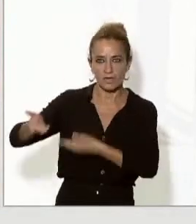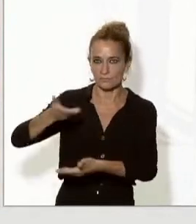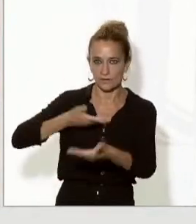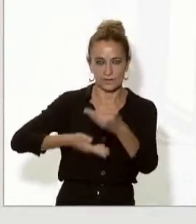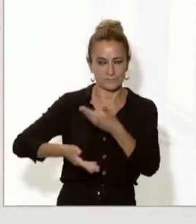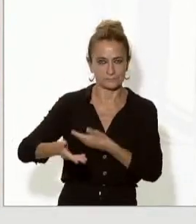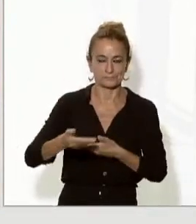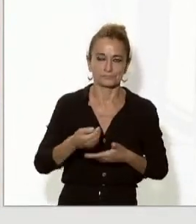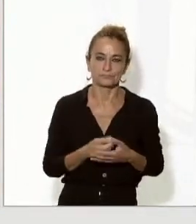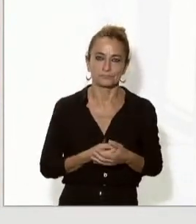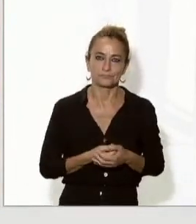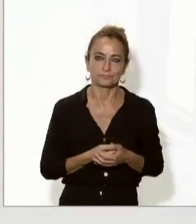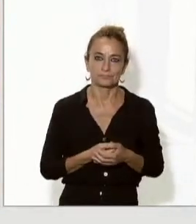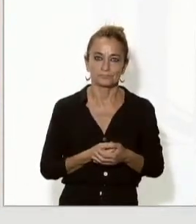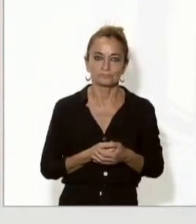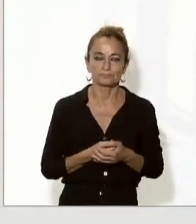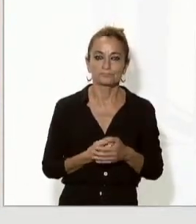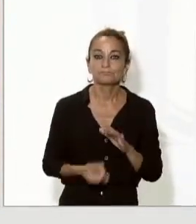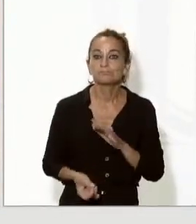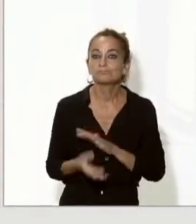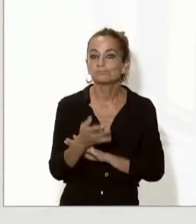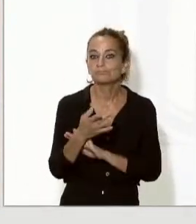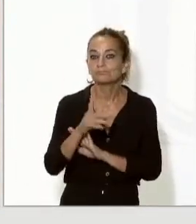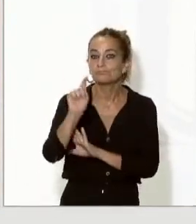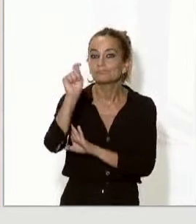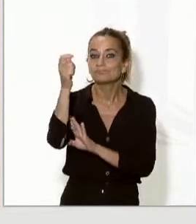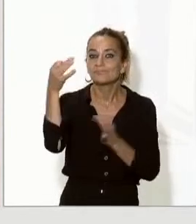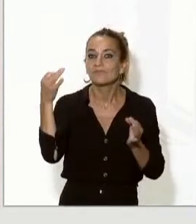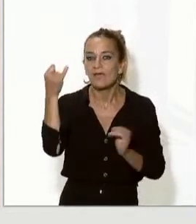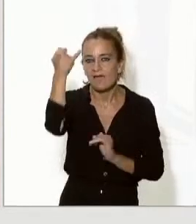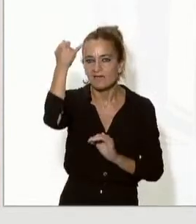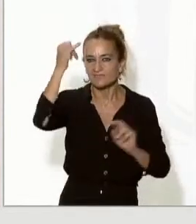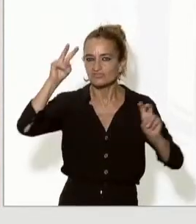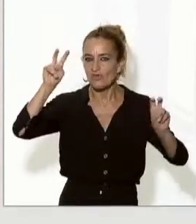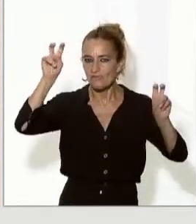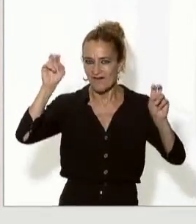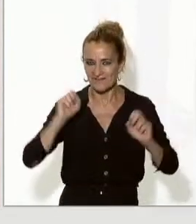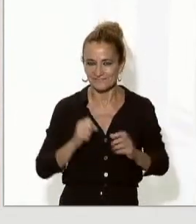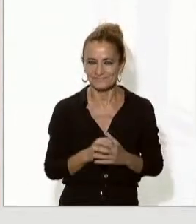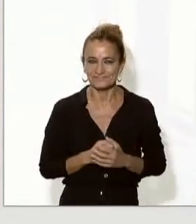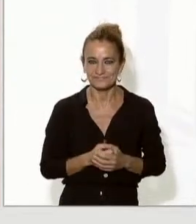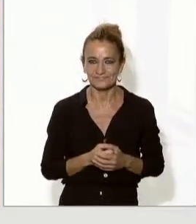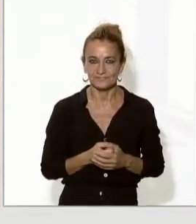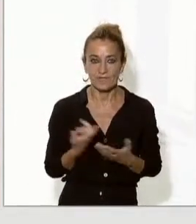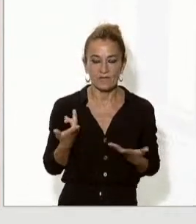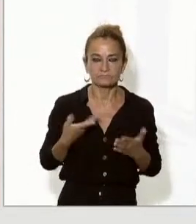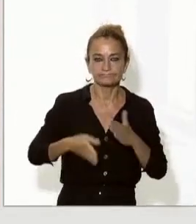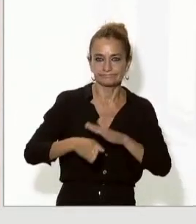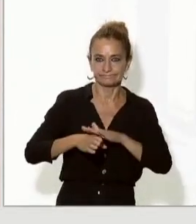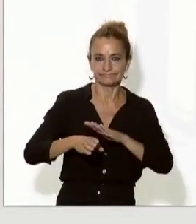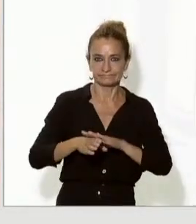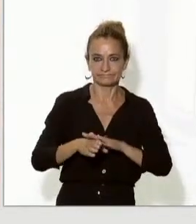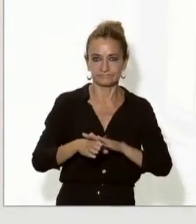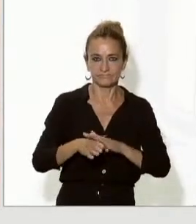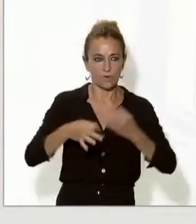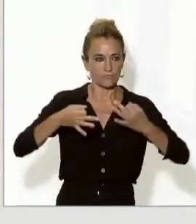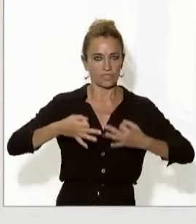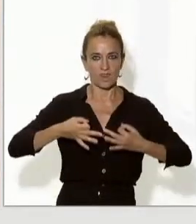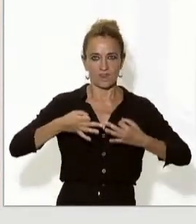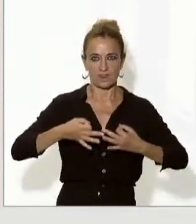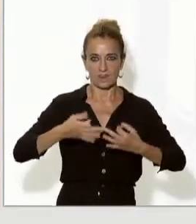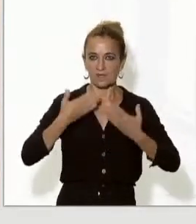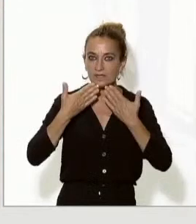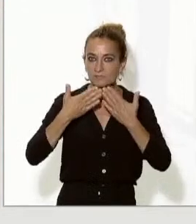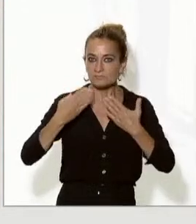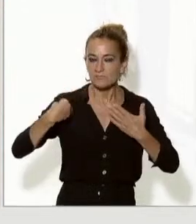en què vam innovar. i continuen fent-ho de manera molt més formal aquest